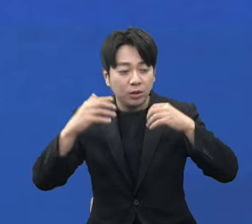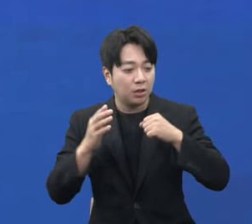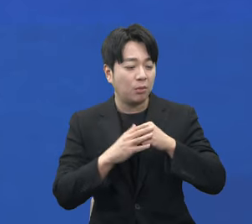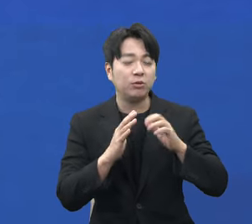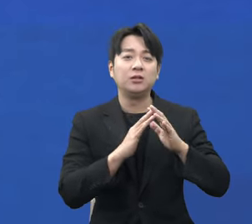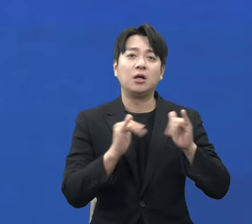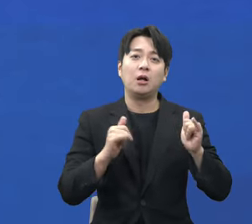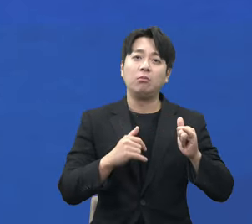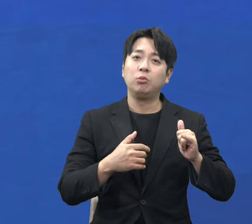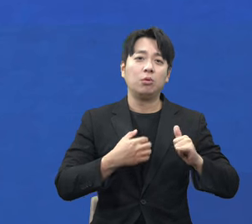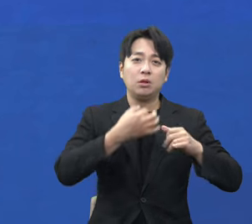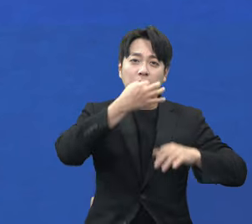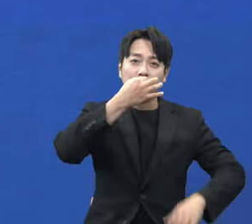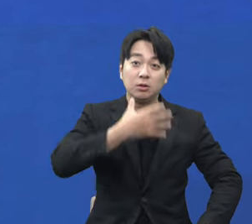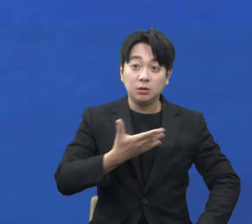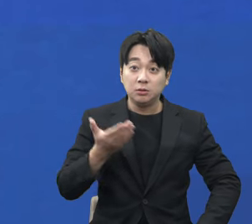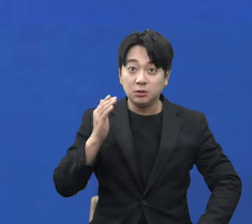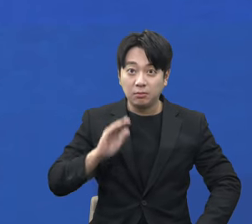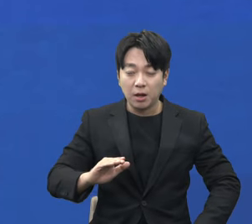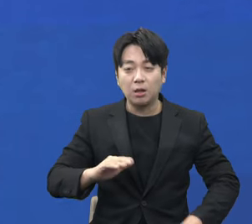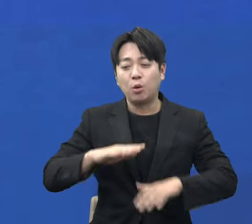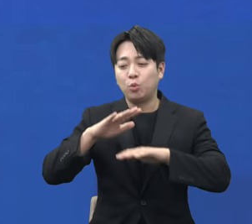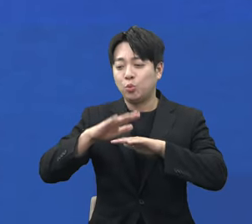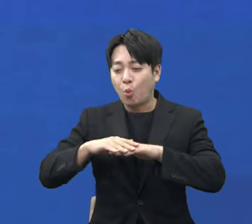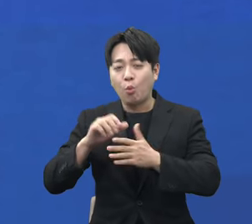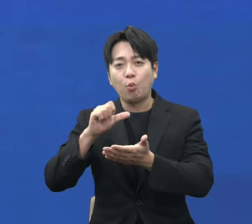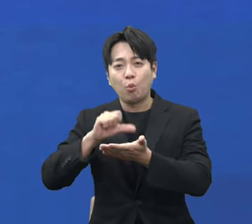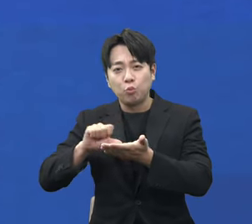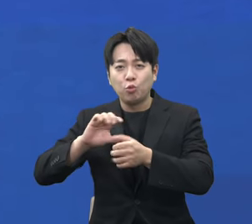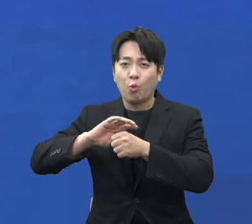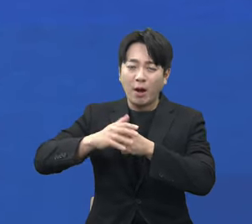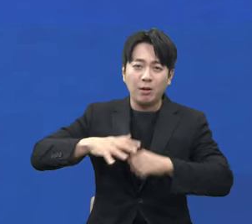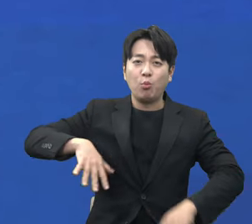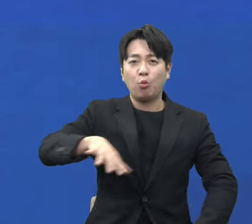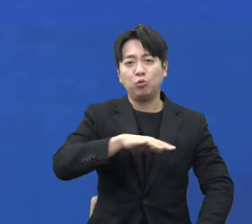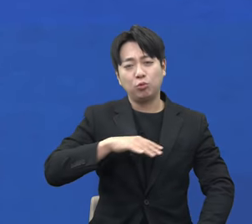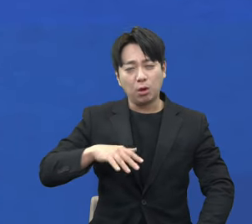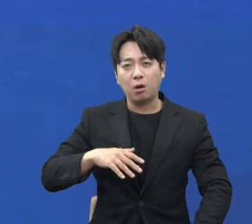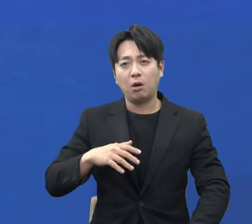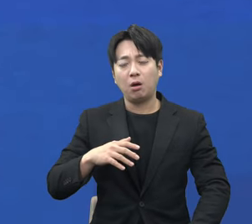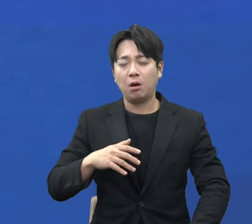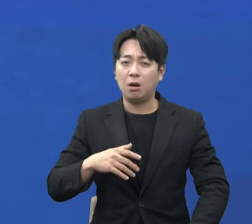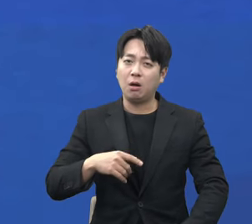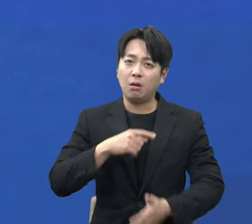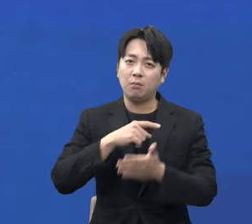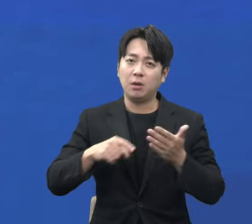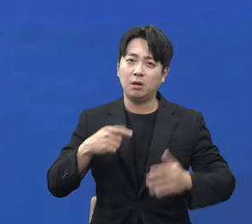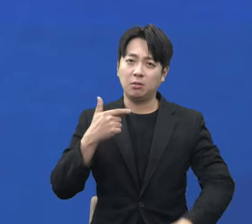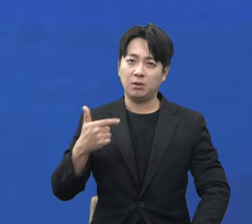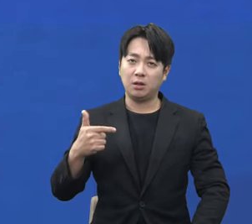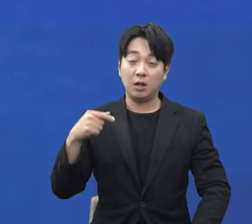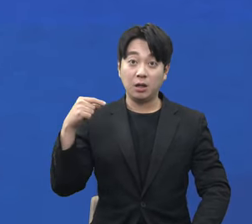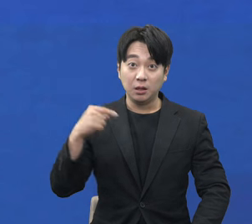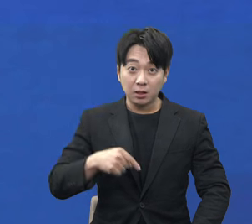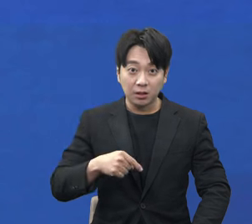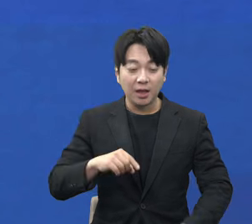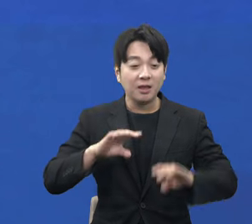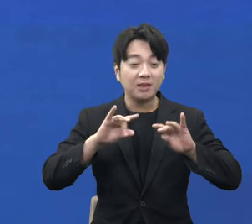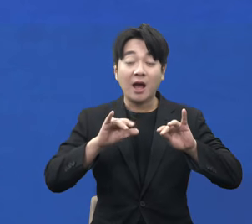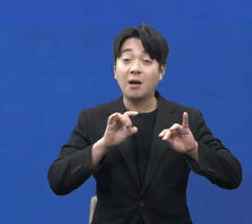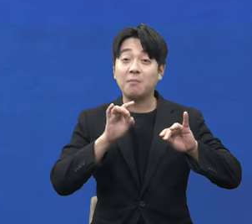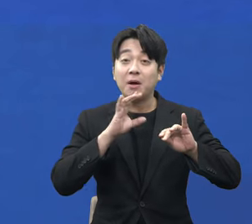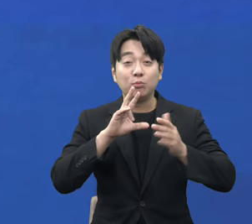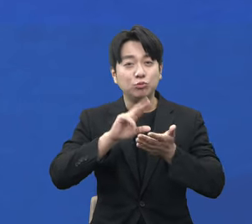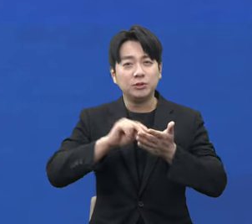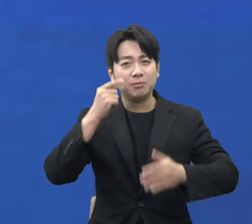농작물도 고생을 너무 많이 했습니다. 이상기후의 문제가 어디 땅에서만 벌어진 일이겠습니까? 해수온도